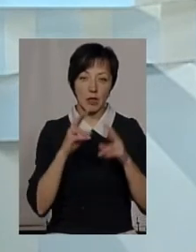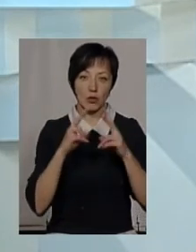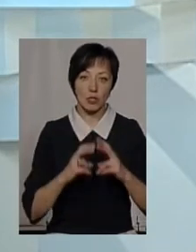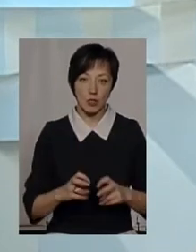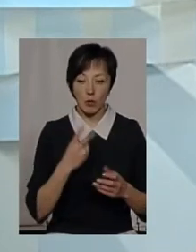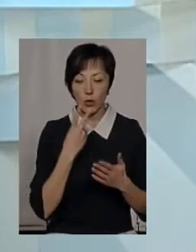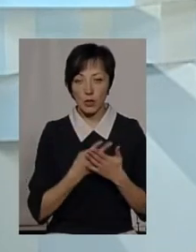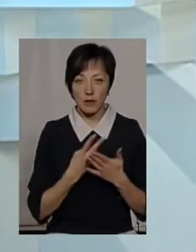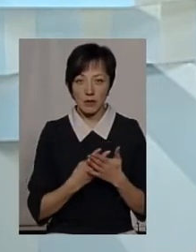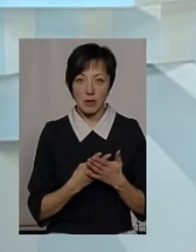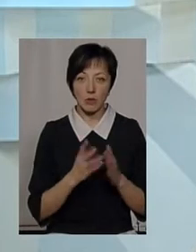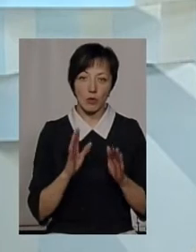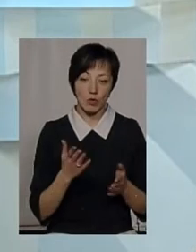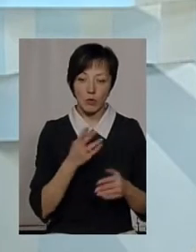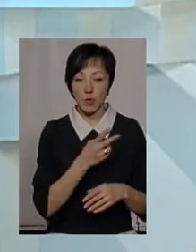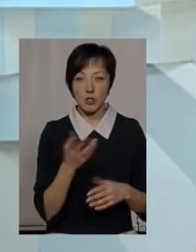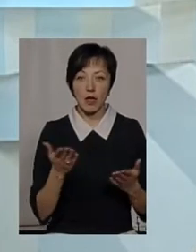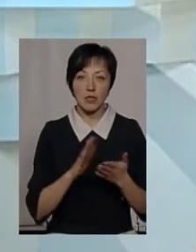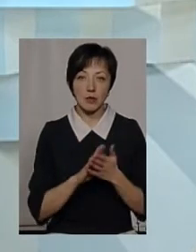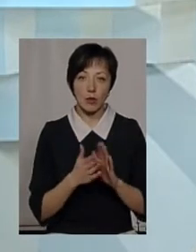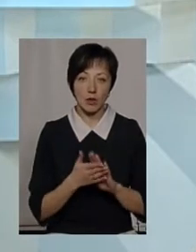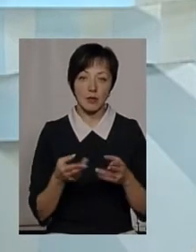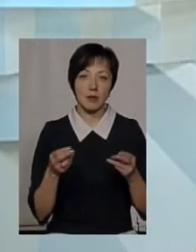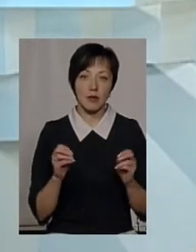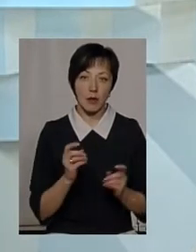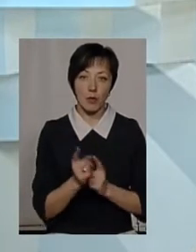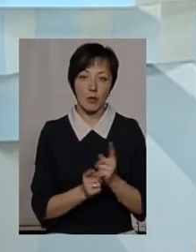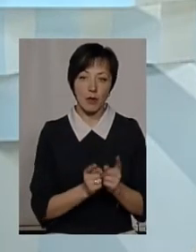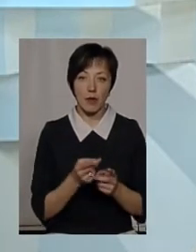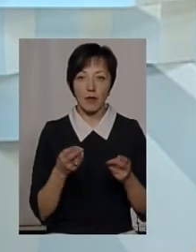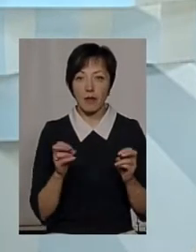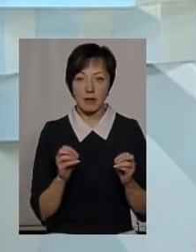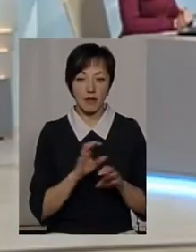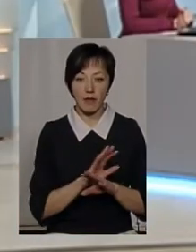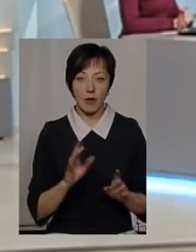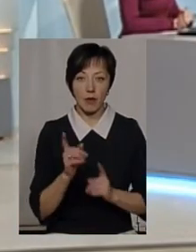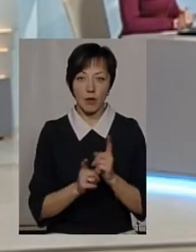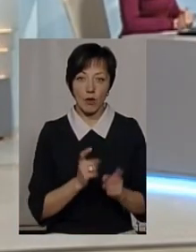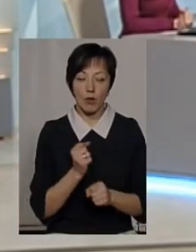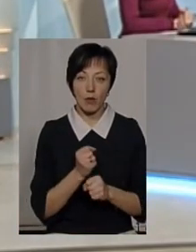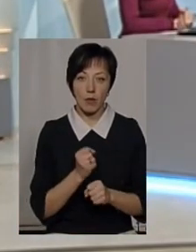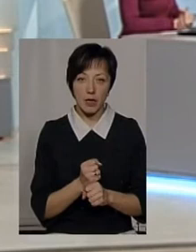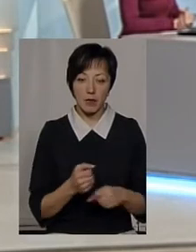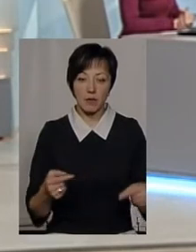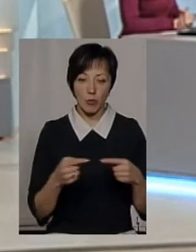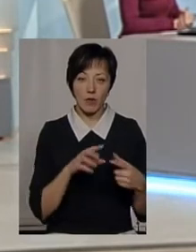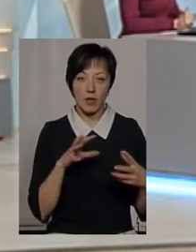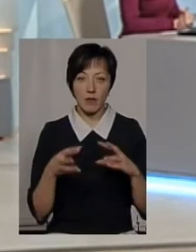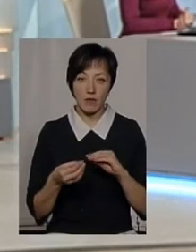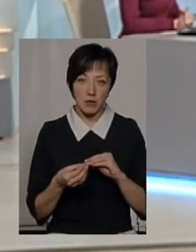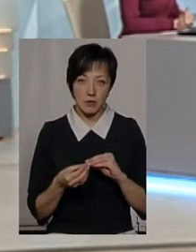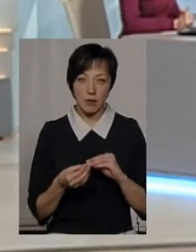дослідження, подивиться. Вони будуть бачити, яка ситуація, де помінялася, десь не помінялася. Ідуть робити відповідні висновки.